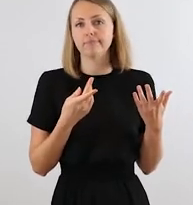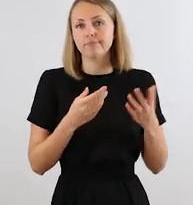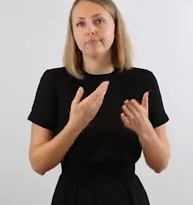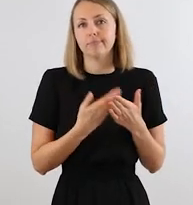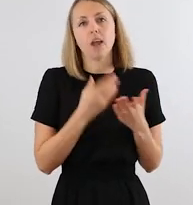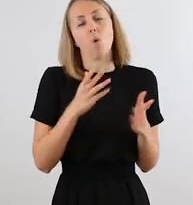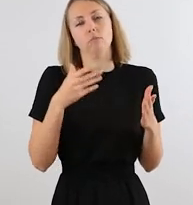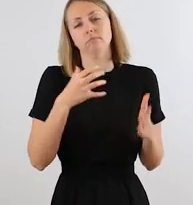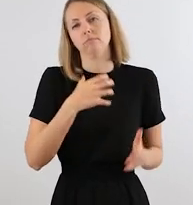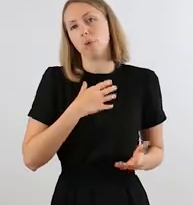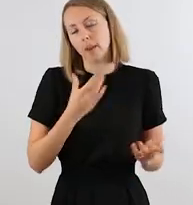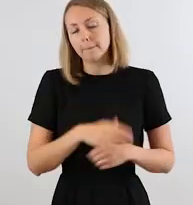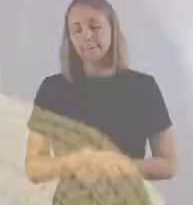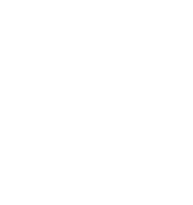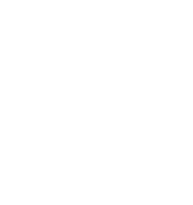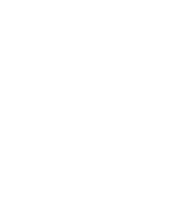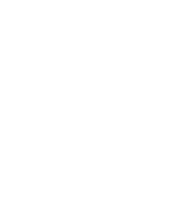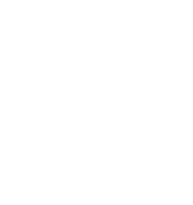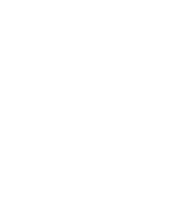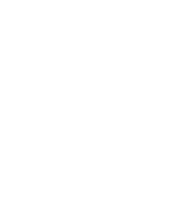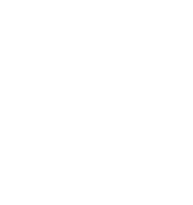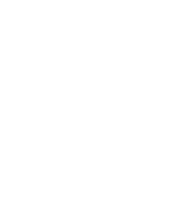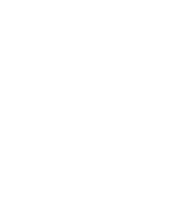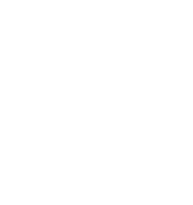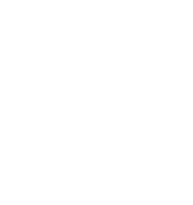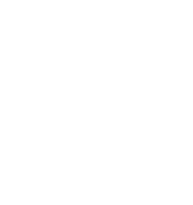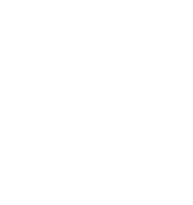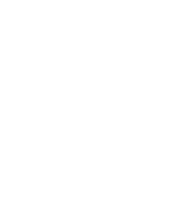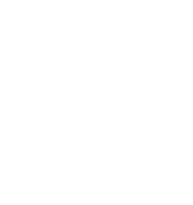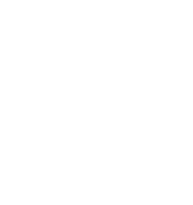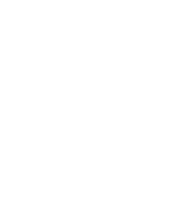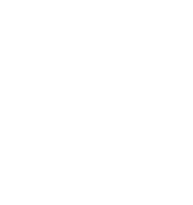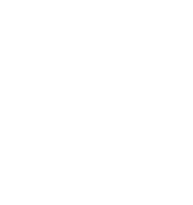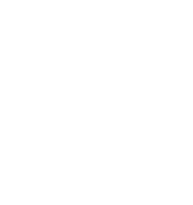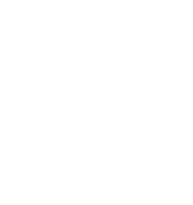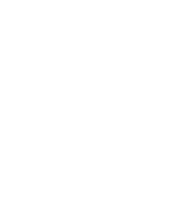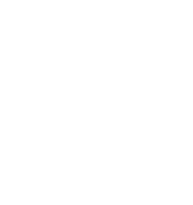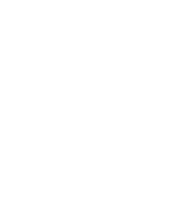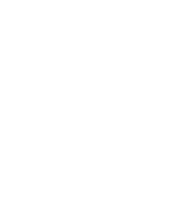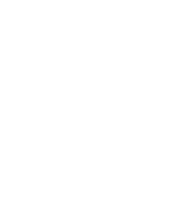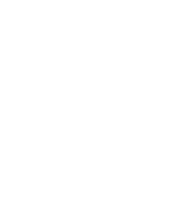Professoren als auch Kommilitonen. Wie hast du diese Barrieren überwunden?